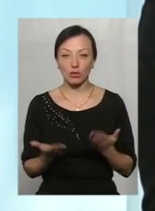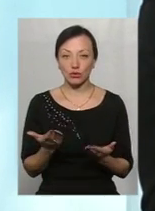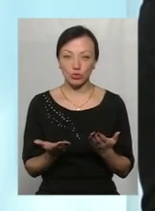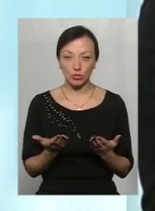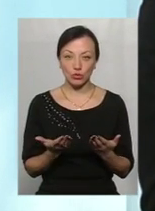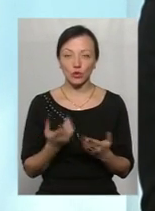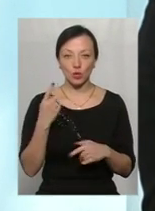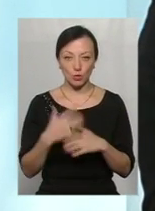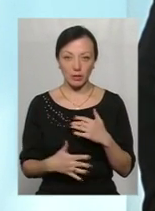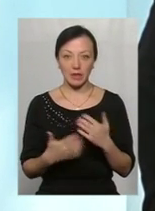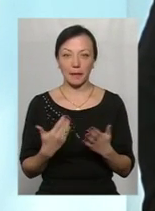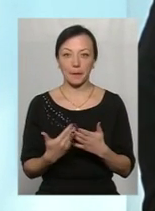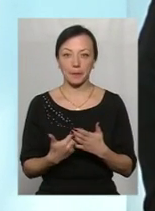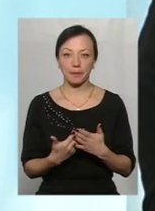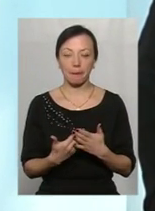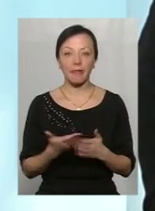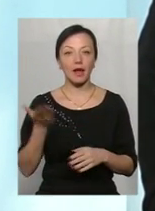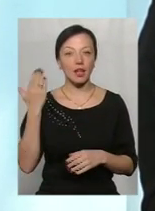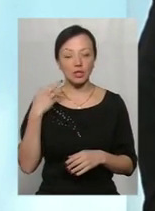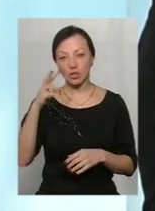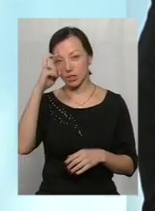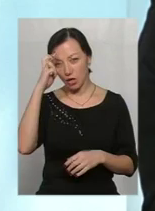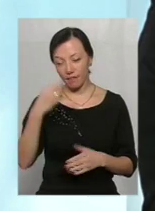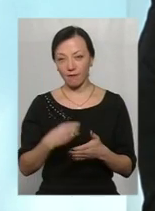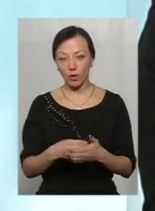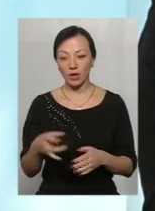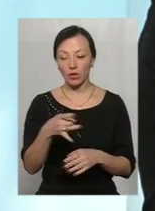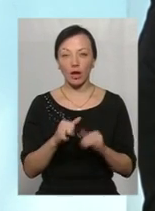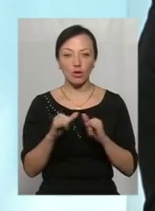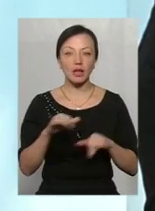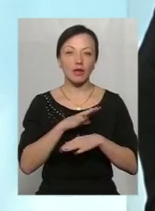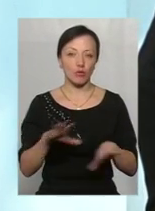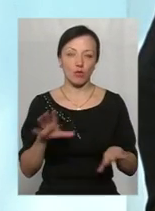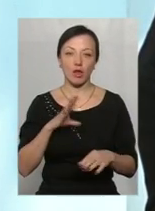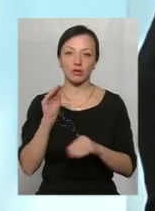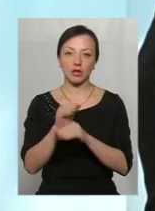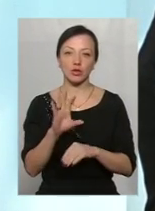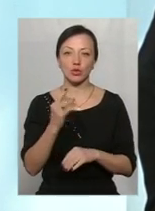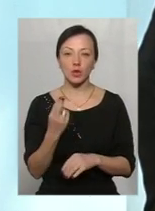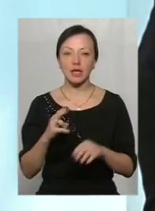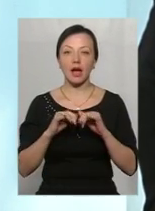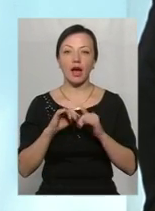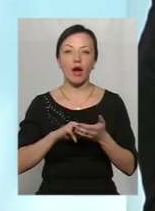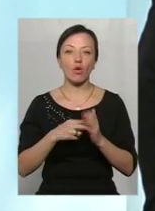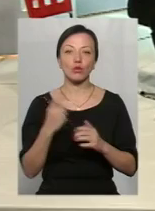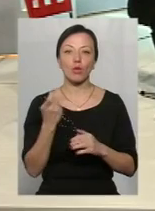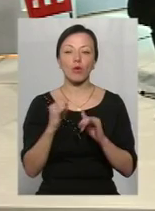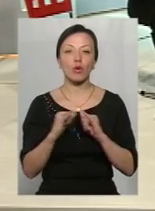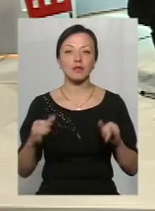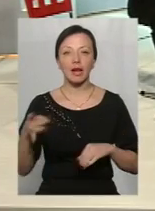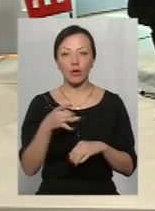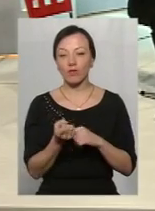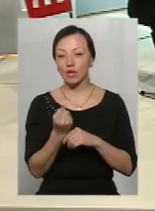ну, зрозумійте, раніше Державного фонду регіонального розвитку не було, була субвенція на соціональний розвиток регіонів. В 2011